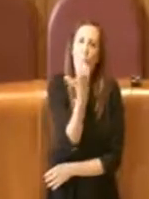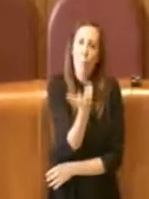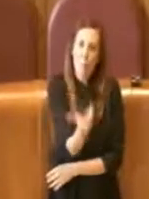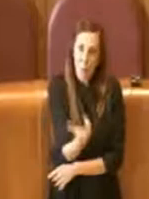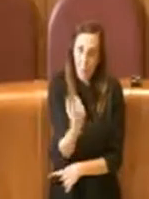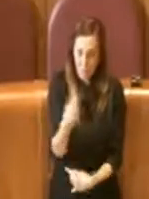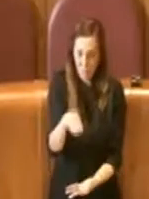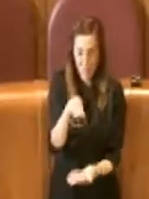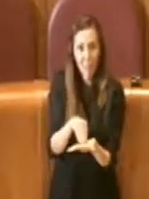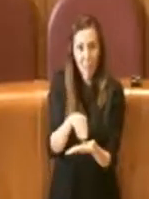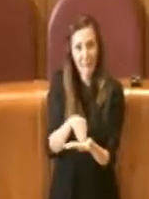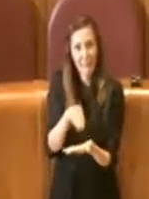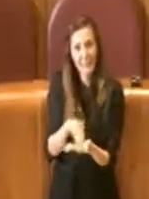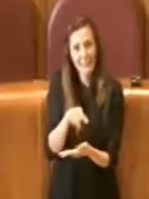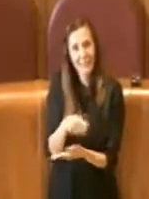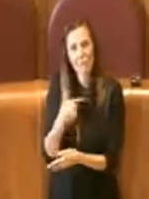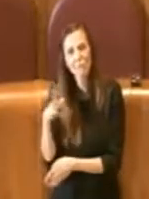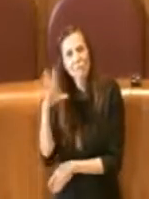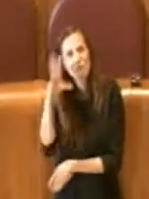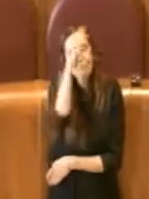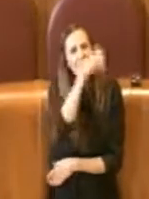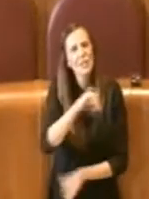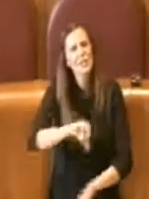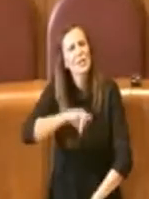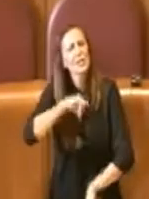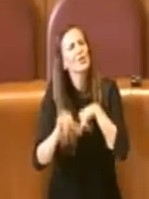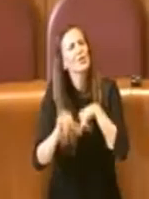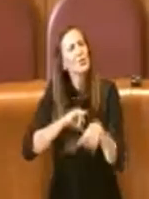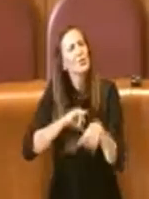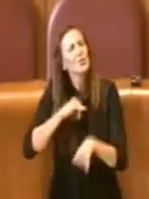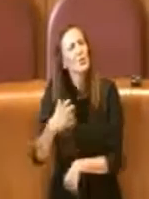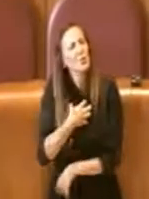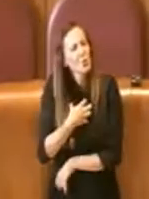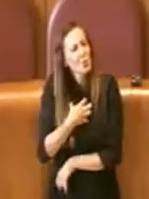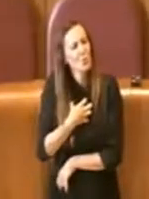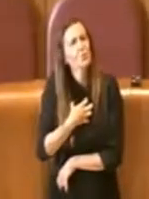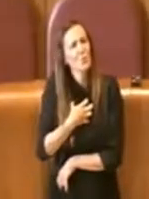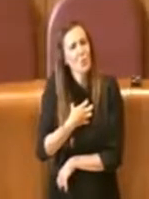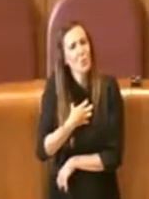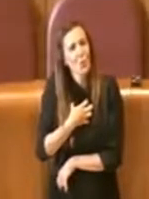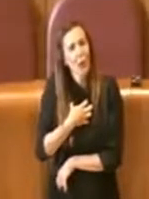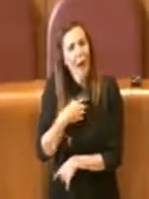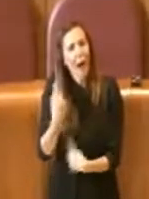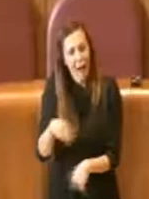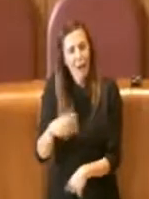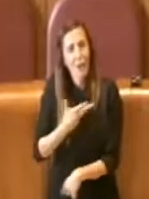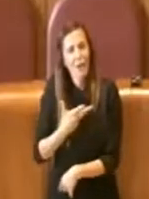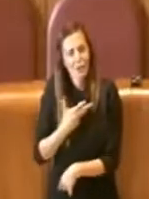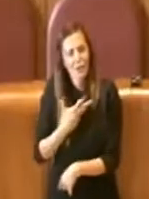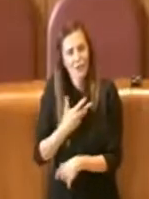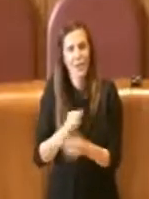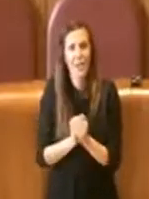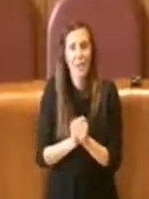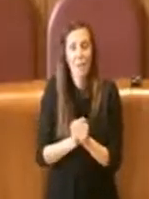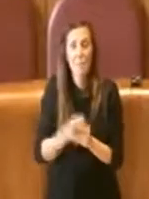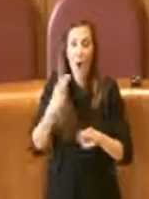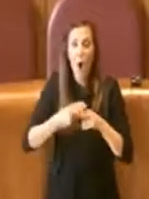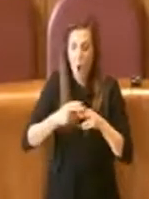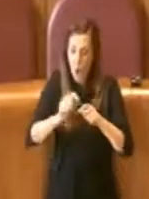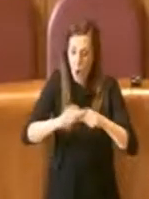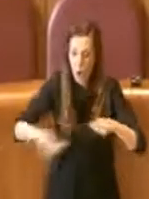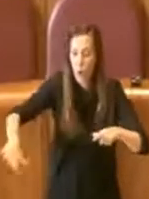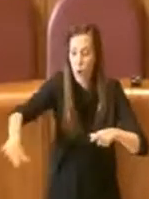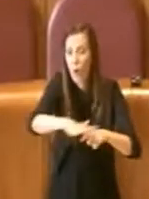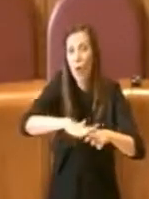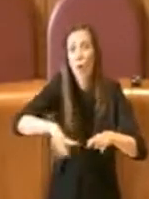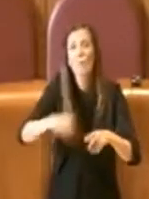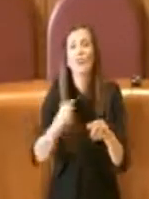esserci, perché comprendiamo quanto il dolore della scomparsa che gli ha colpiti sia ancora vivo. Ma Roma come sua città Natale aveva il dovere di